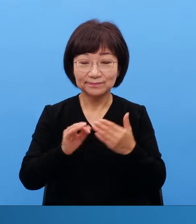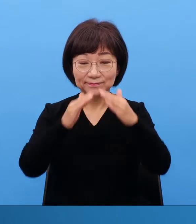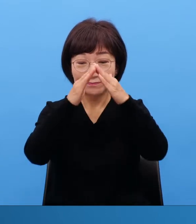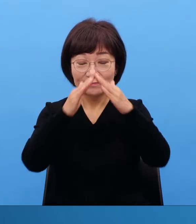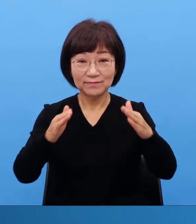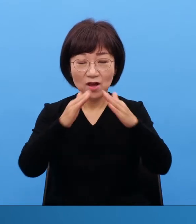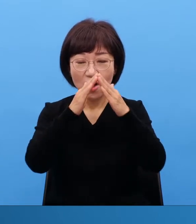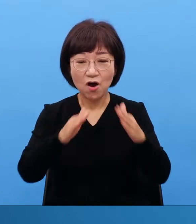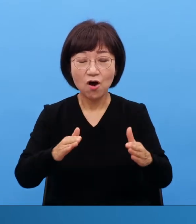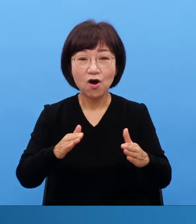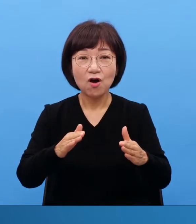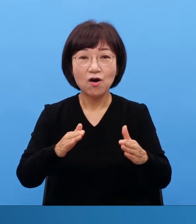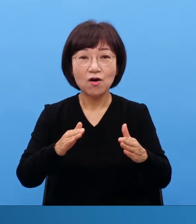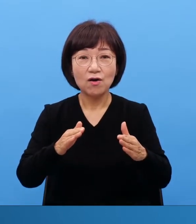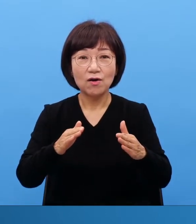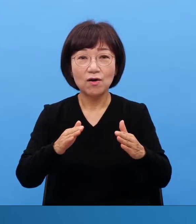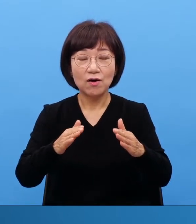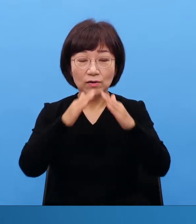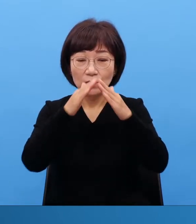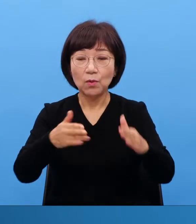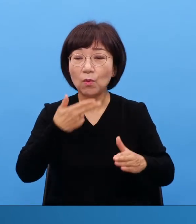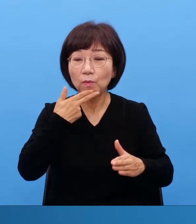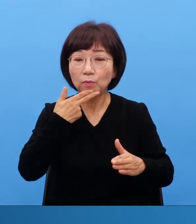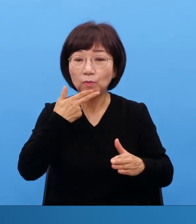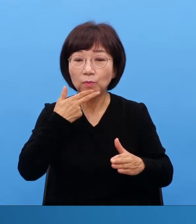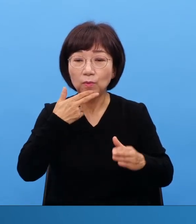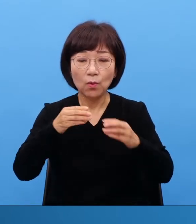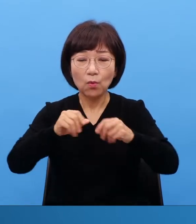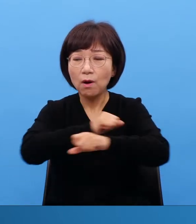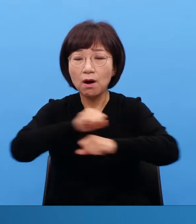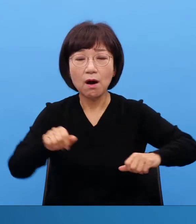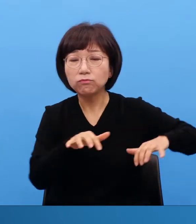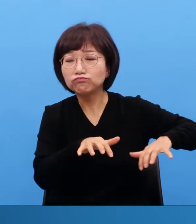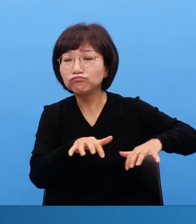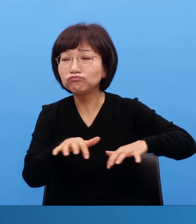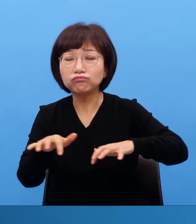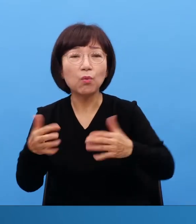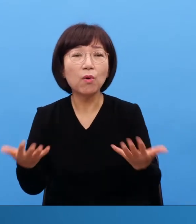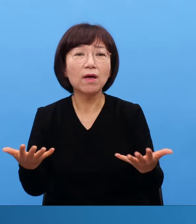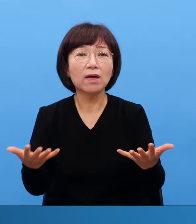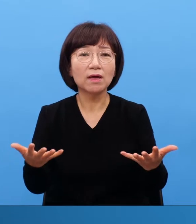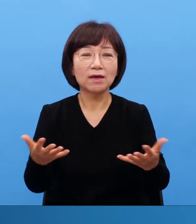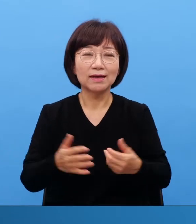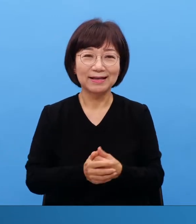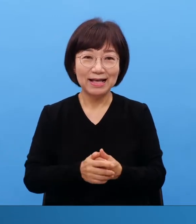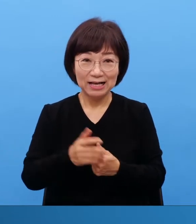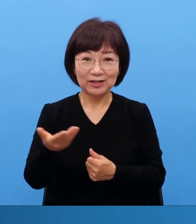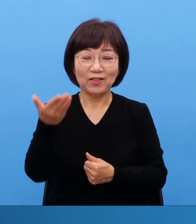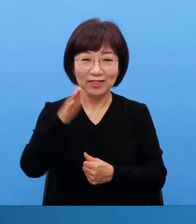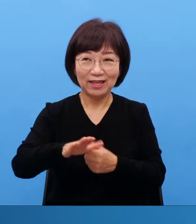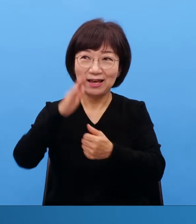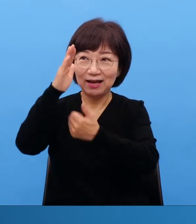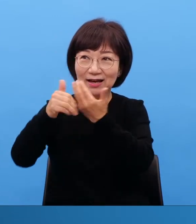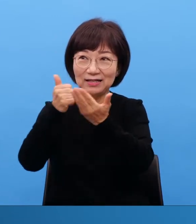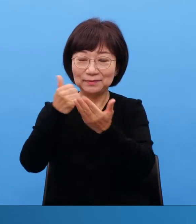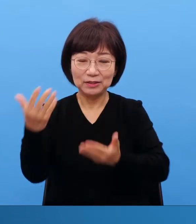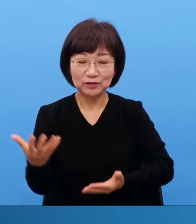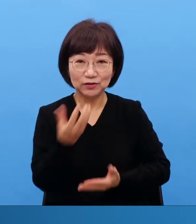하나님이 완전히 이걸 통해 가지고요 모든 기도와 신앙과 예배와 모든 걸 다 해먹습니다